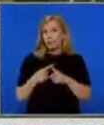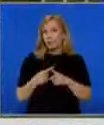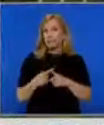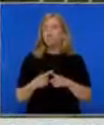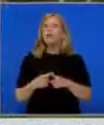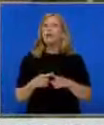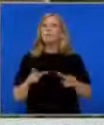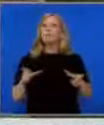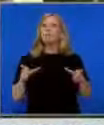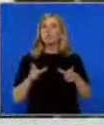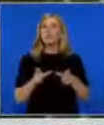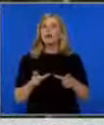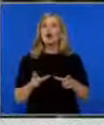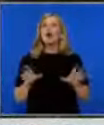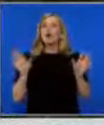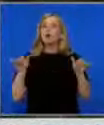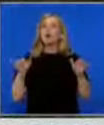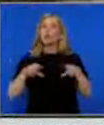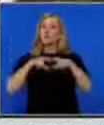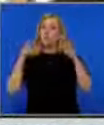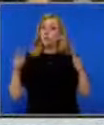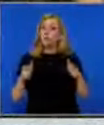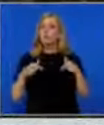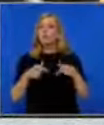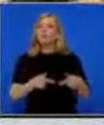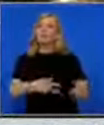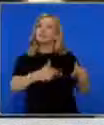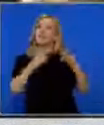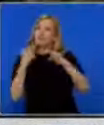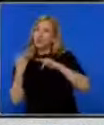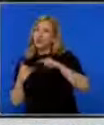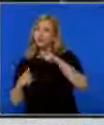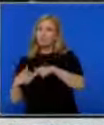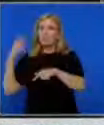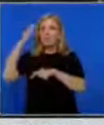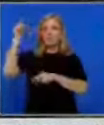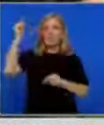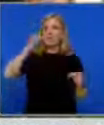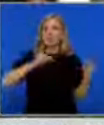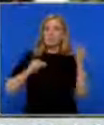блокираха за кратко Орлов мост, след което се върнаха пред Министерския съвет.